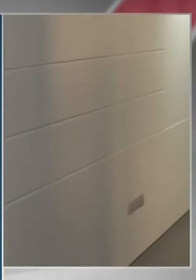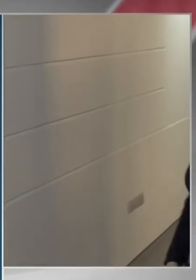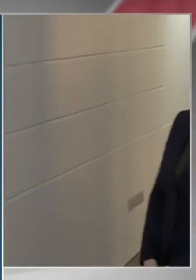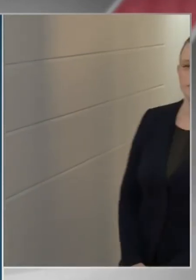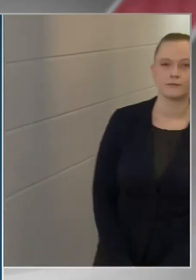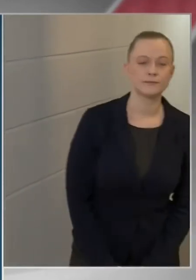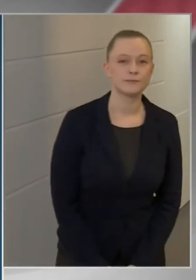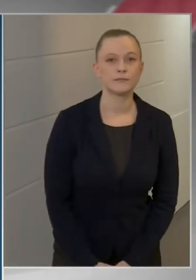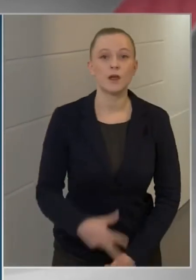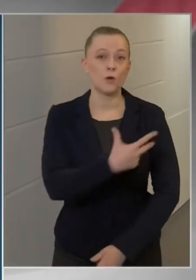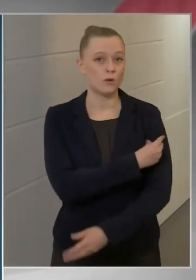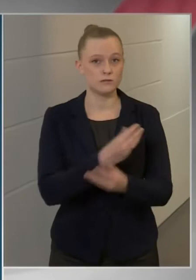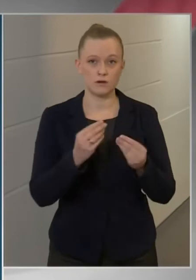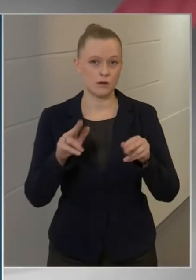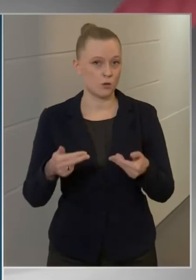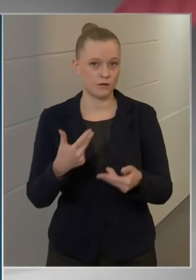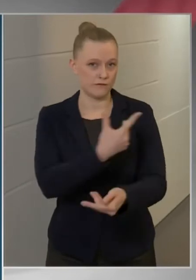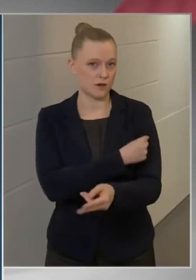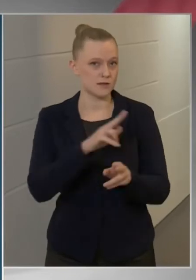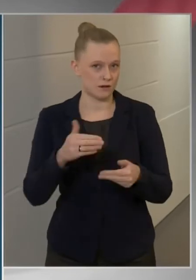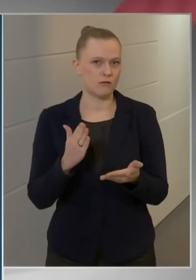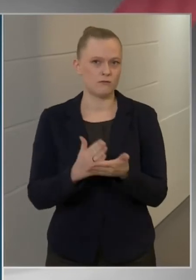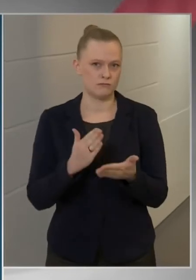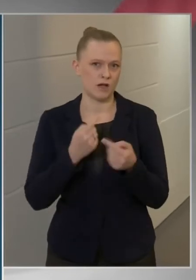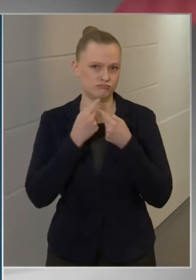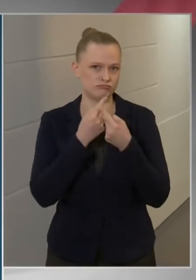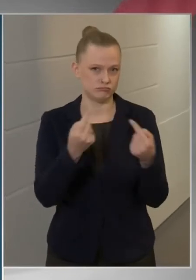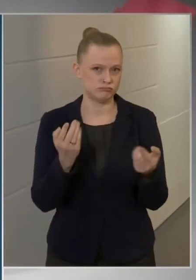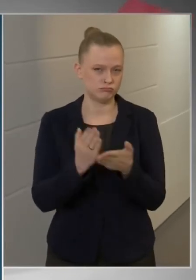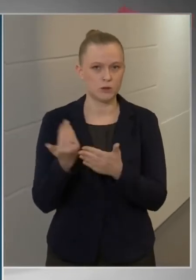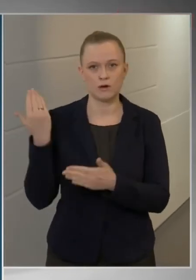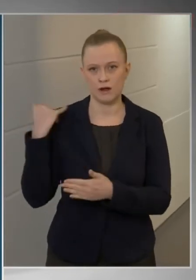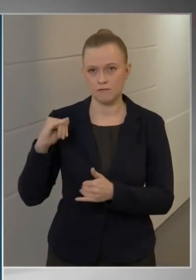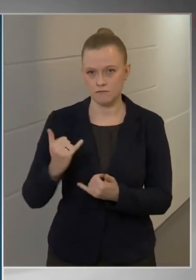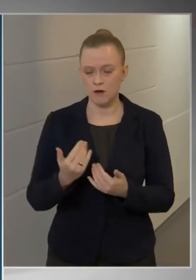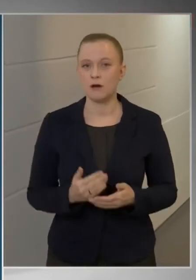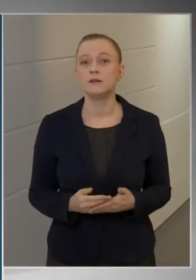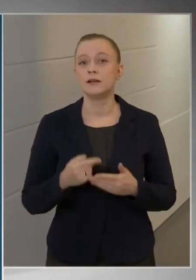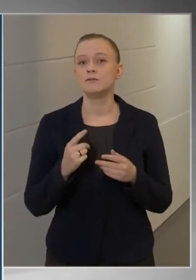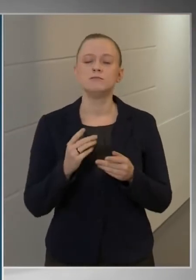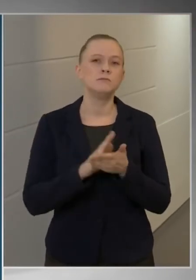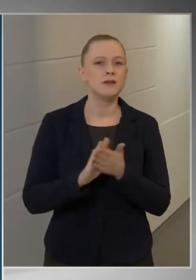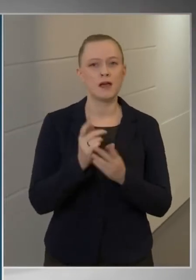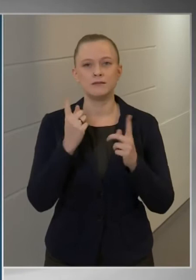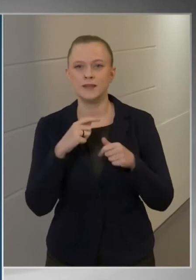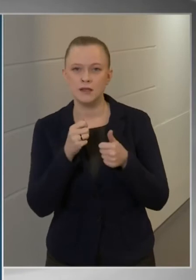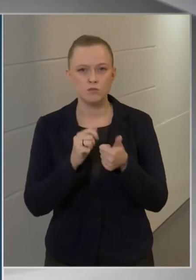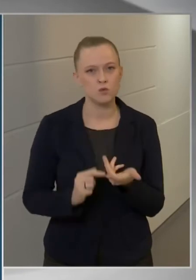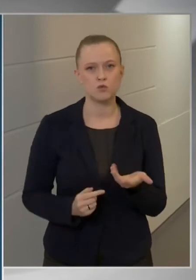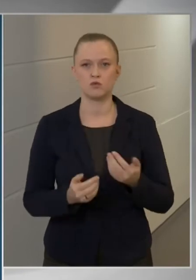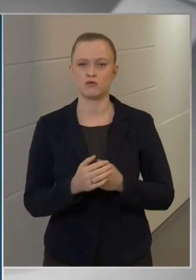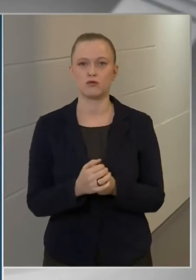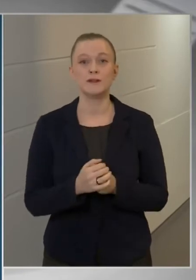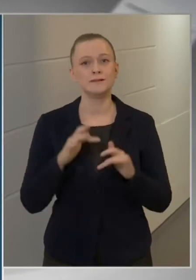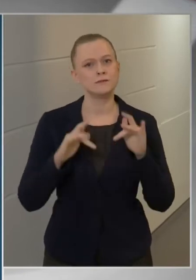ellátásra számítanak. Számolt be a tájékoztatón Müller Cecília. A tisztifőorvos azt is elmondta, fontos, hogy minél